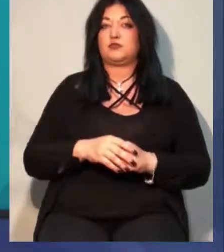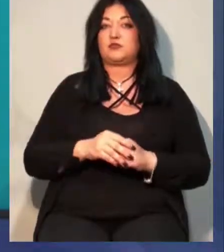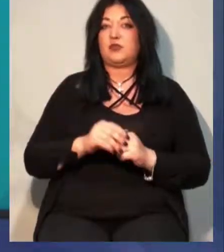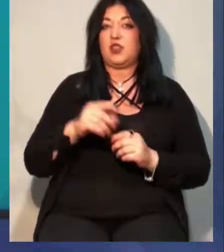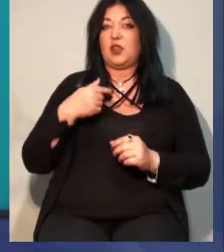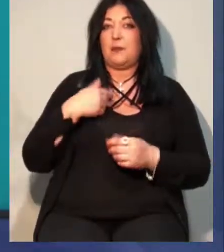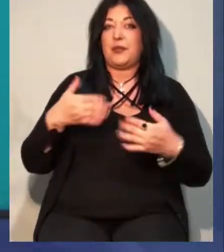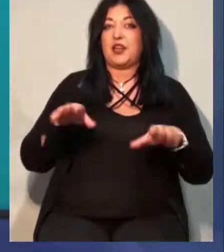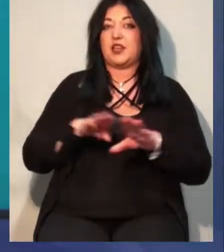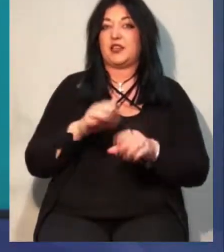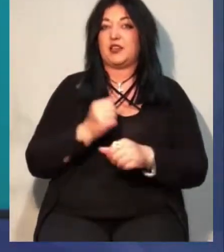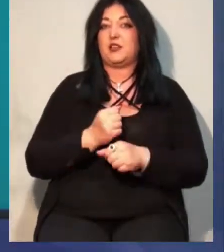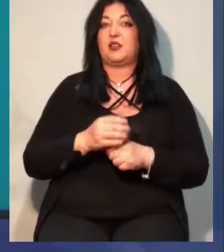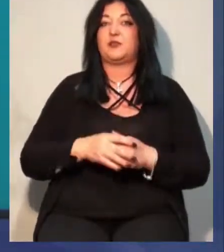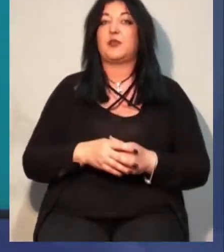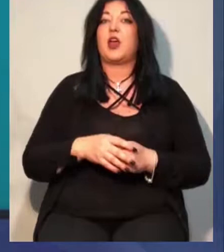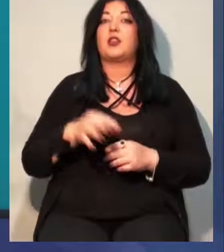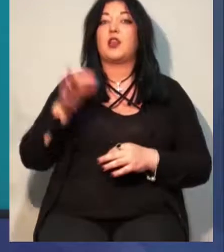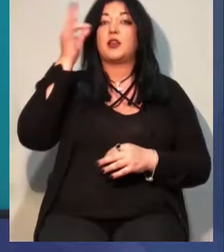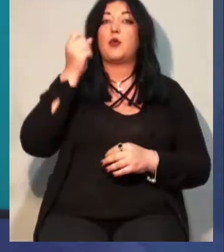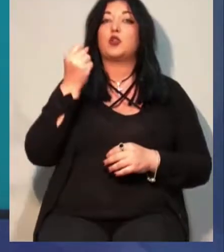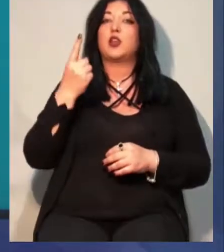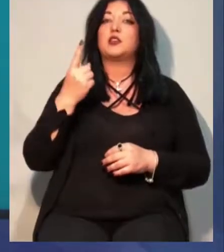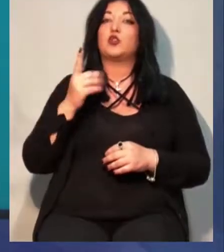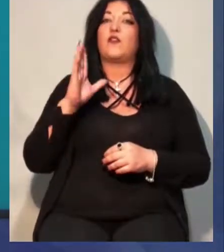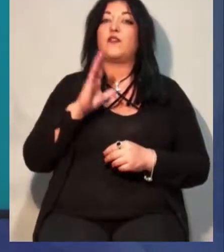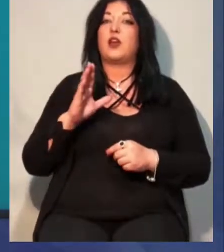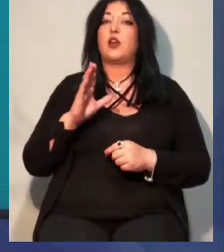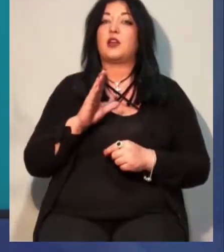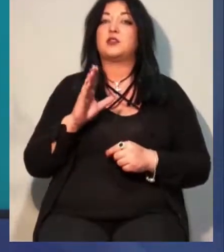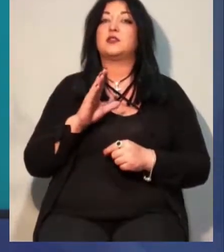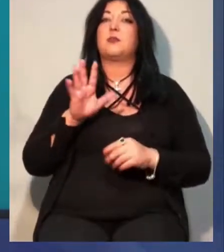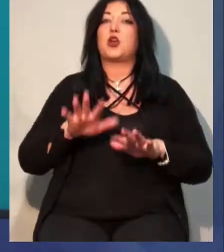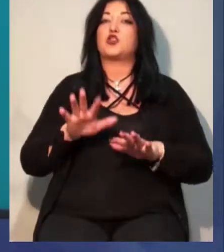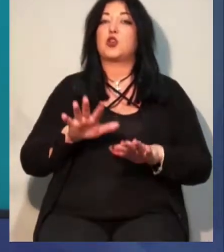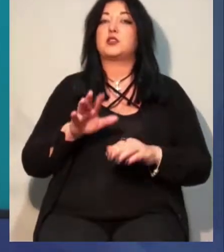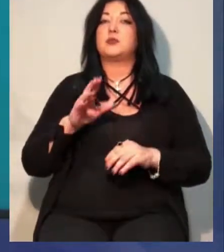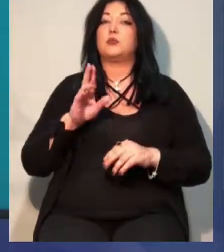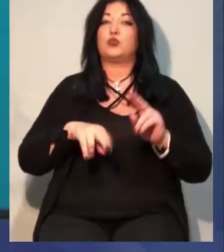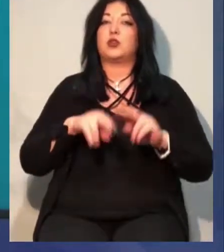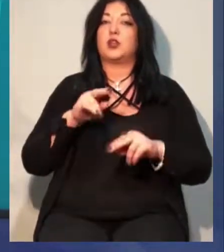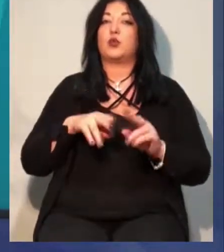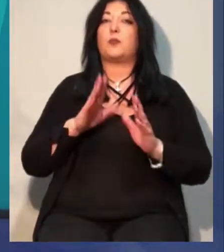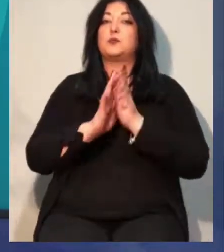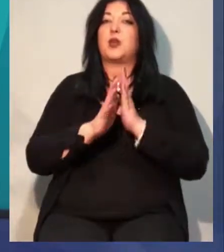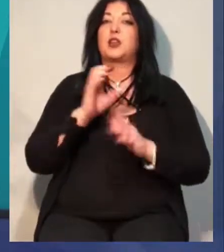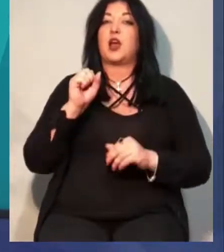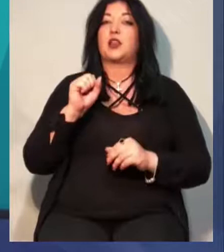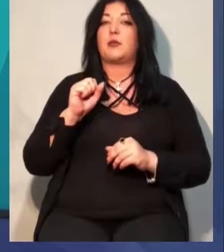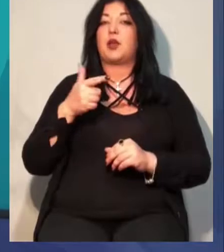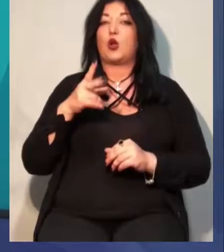Нагадаємо, 11 вересня мешканці будинків, розташованих поблизу проспекту Академіка Глушка,